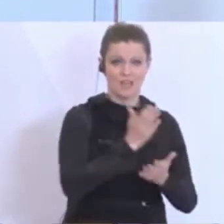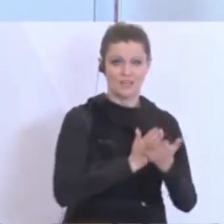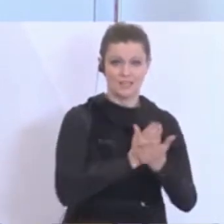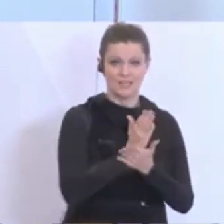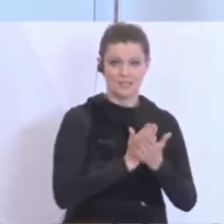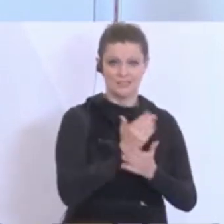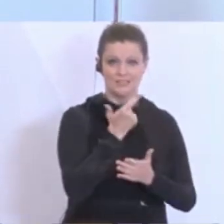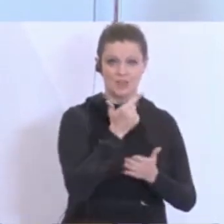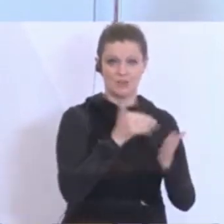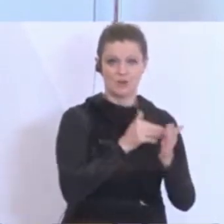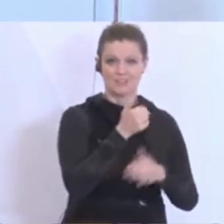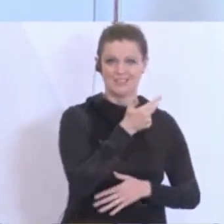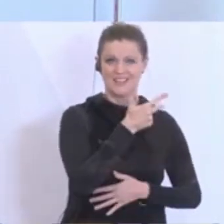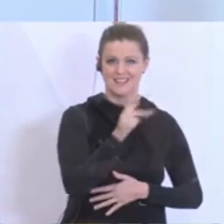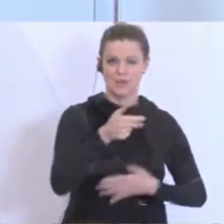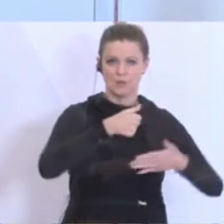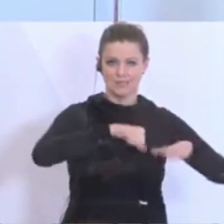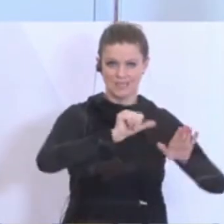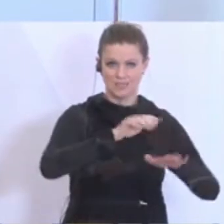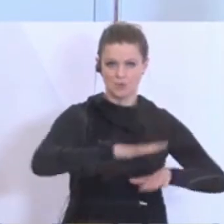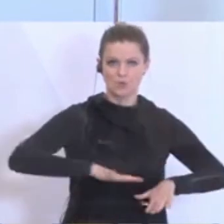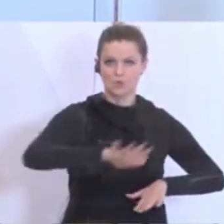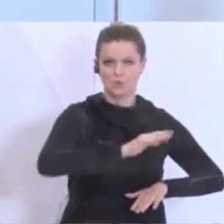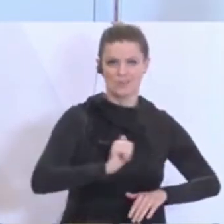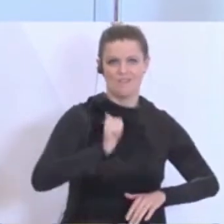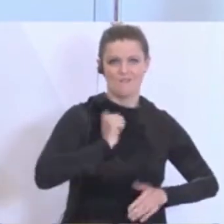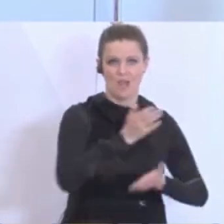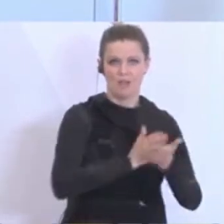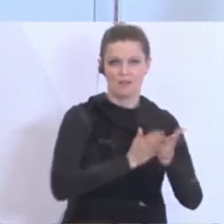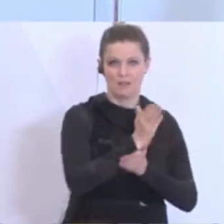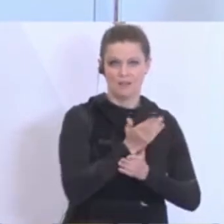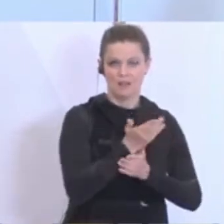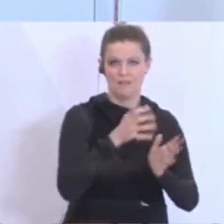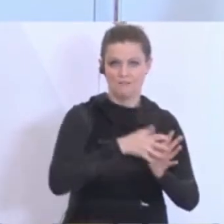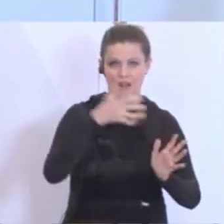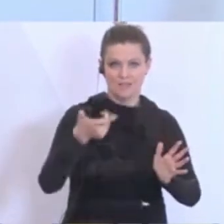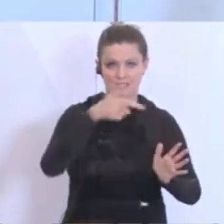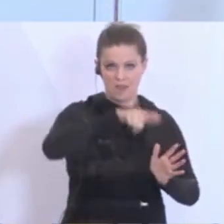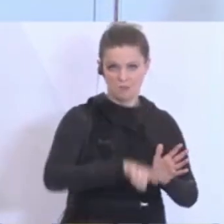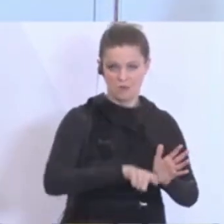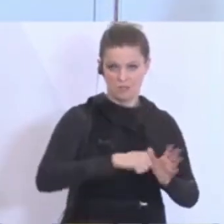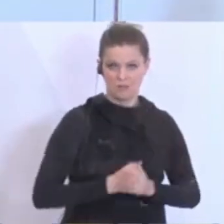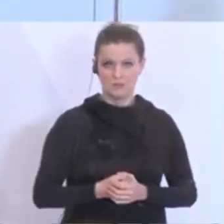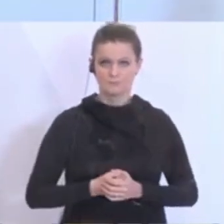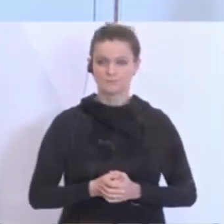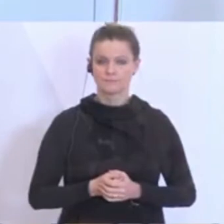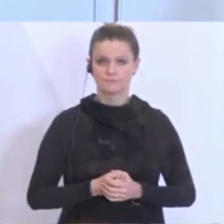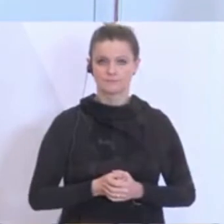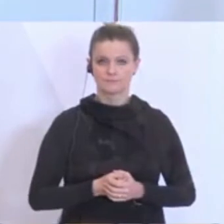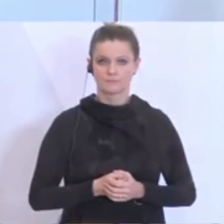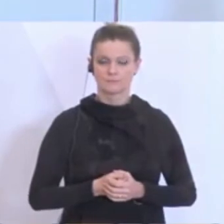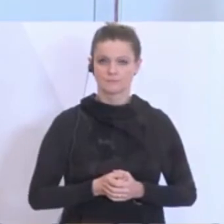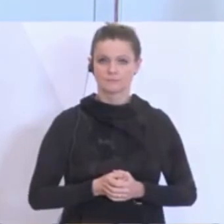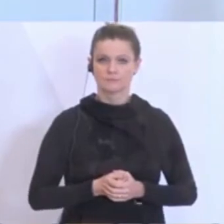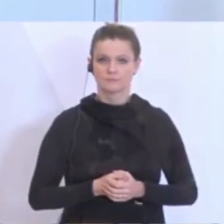2316, Grundwehrdienern um zwei Monate zu verlängern. An dieser Stelle das